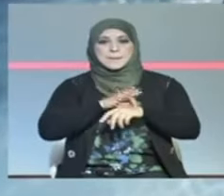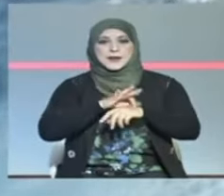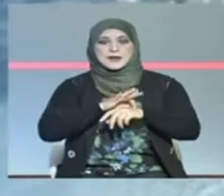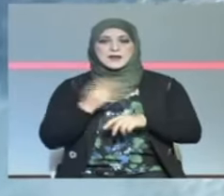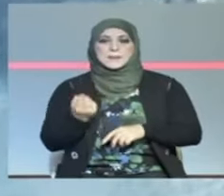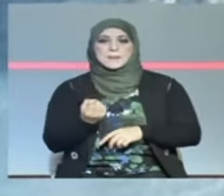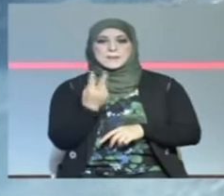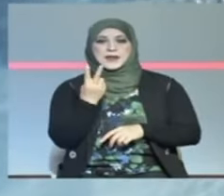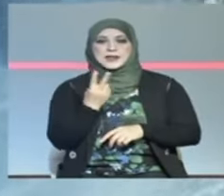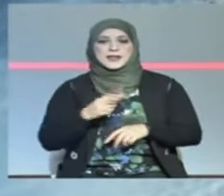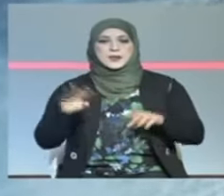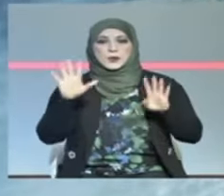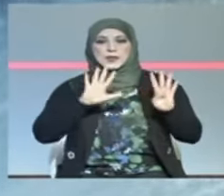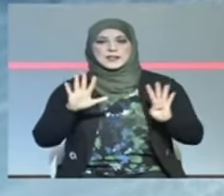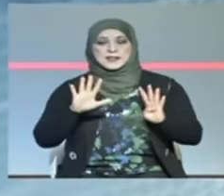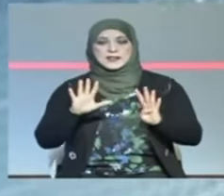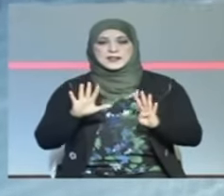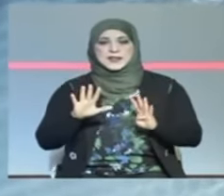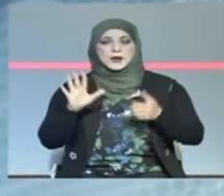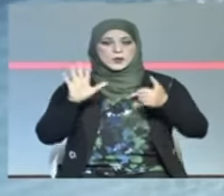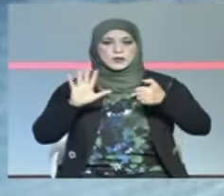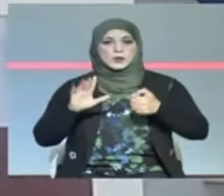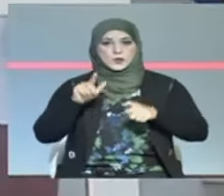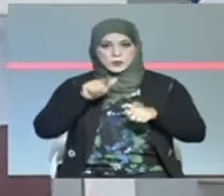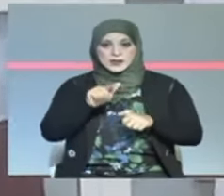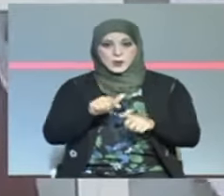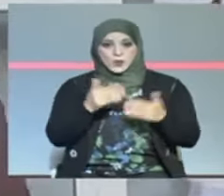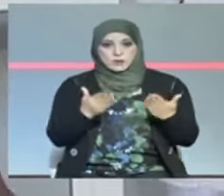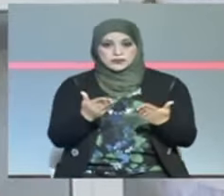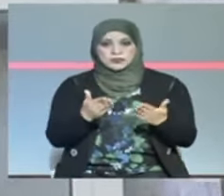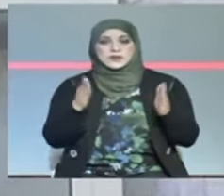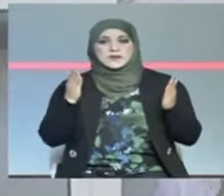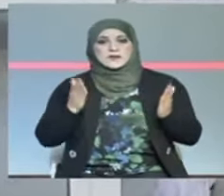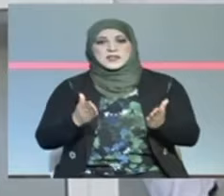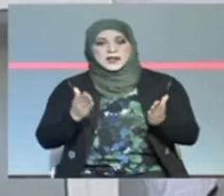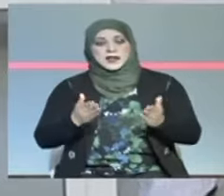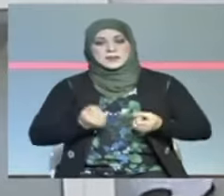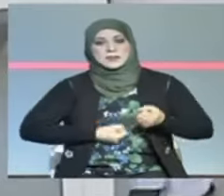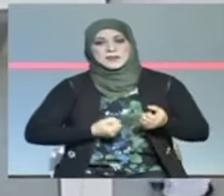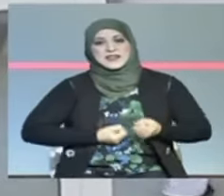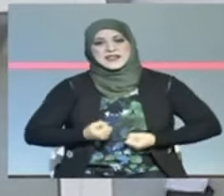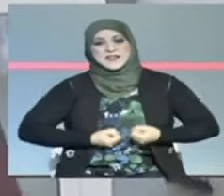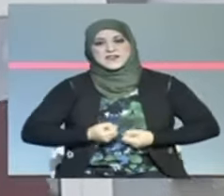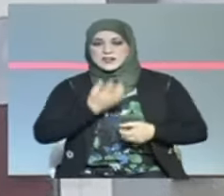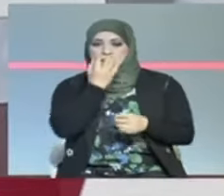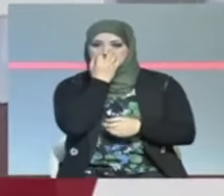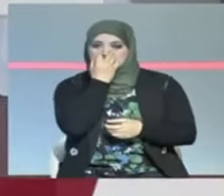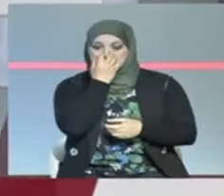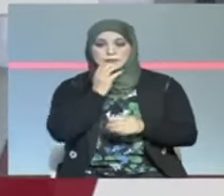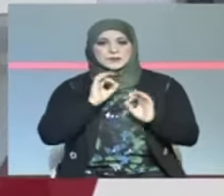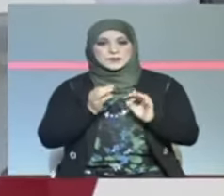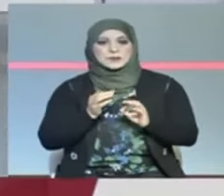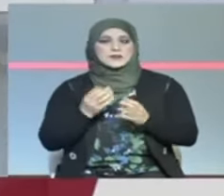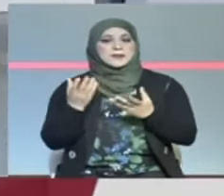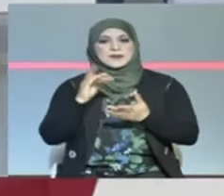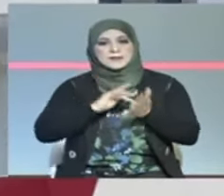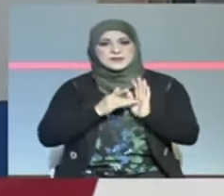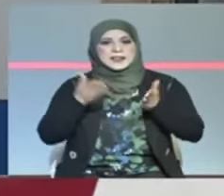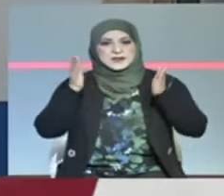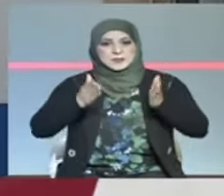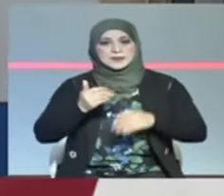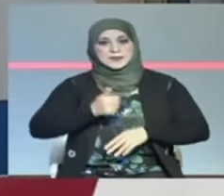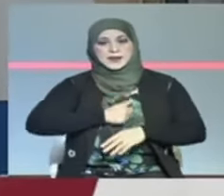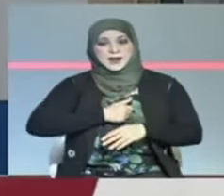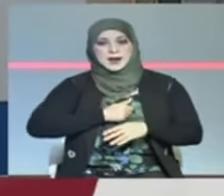269 منهم يقيمون حاليا بأقسام العناية المركزة بالقطاعين العام